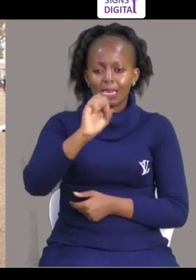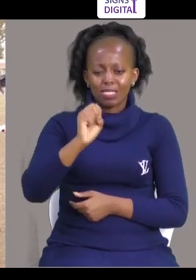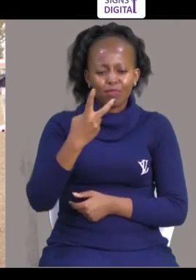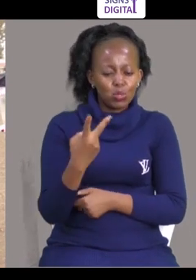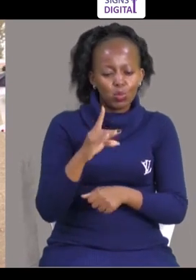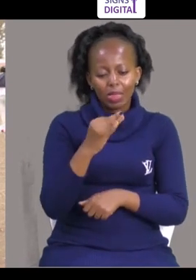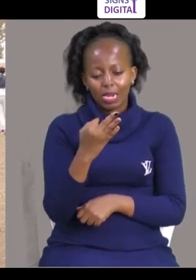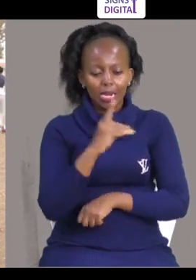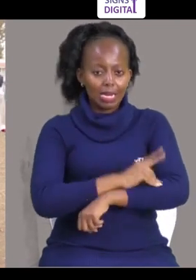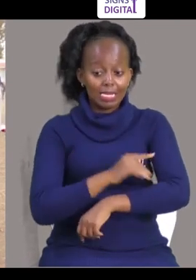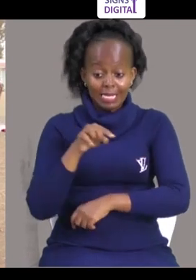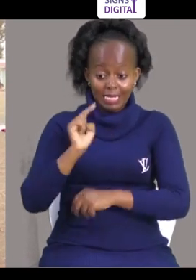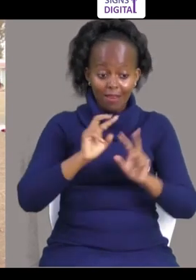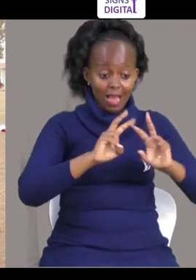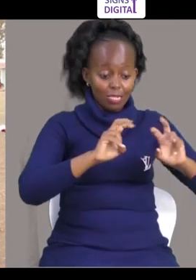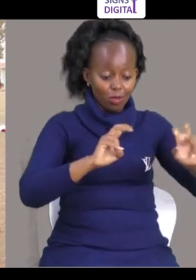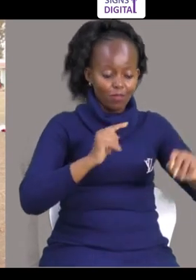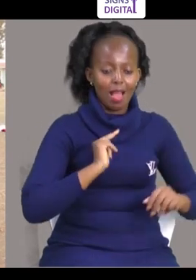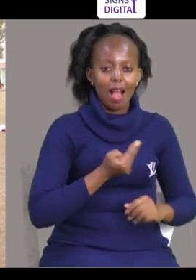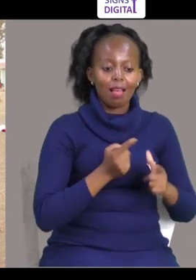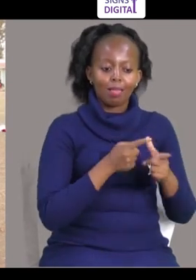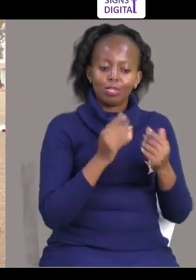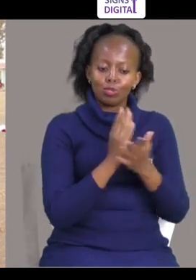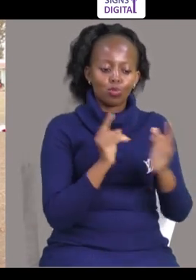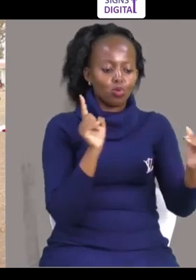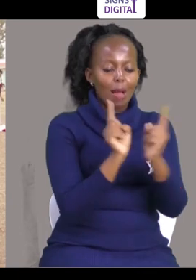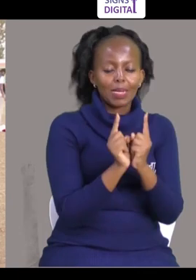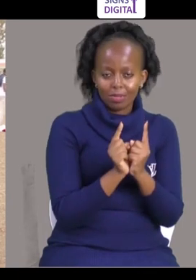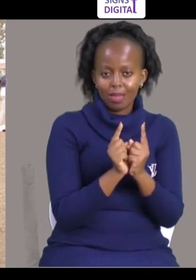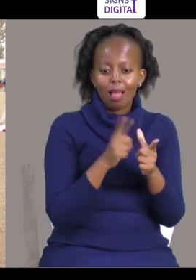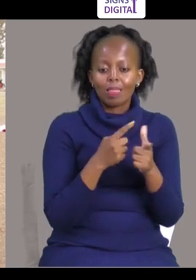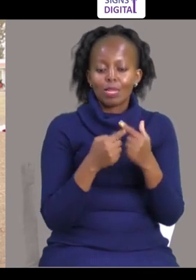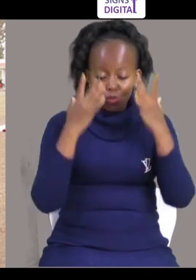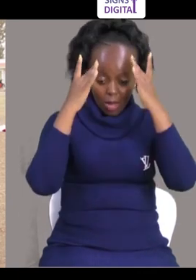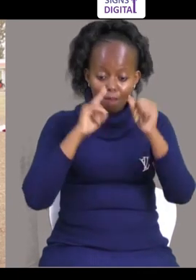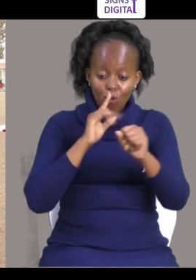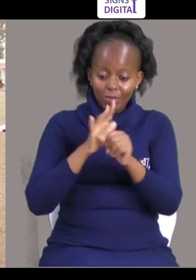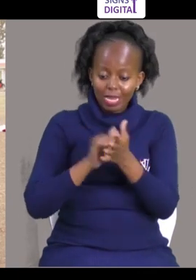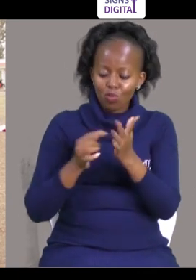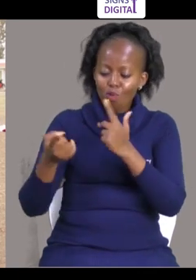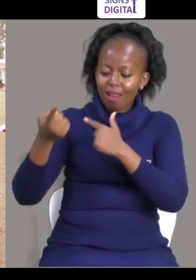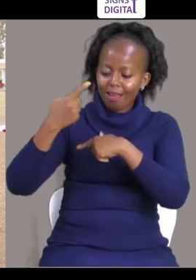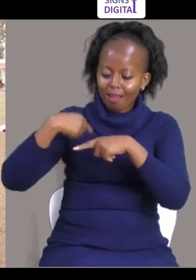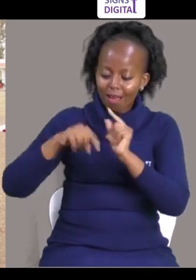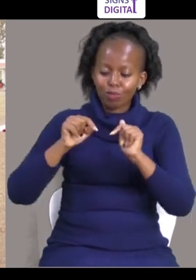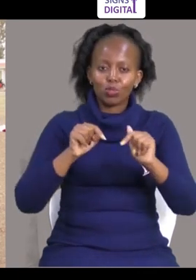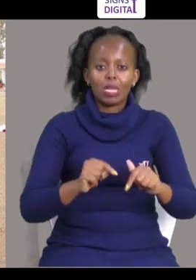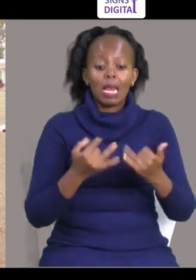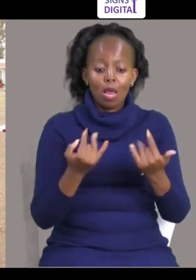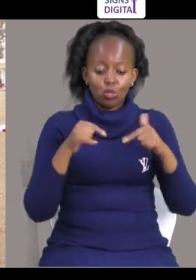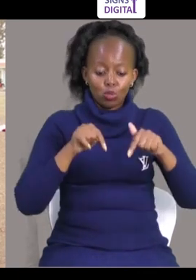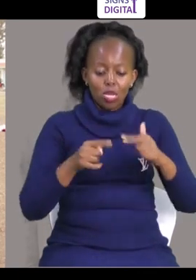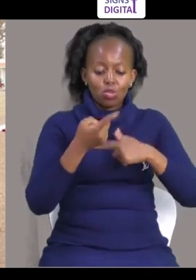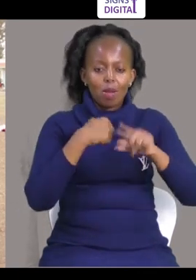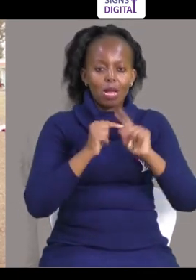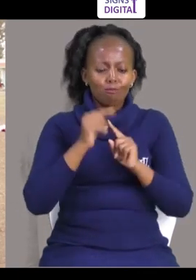mchugaji Collins siku mbili tatu. Yeye Tukamuahidi yali tutafuta. Na katupata na tukamuahidi ya